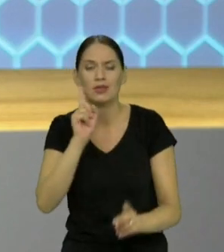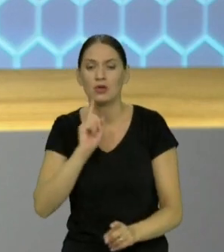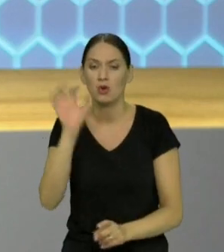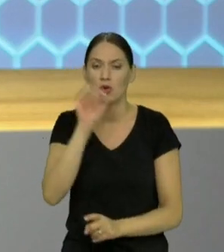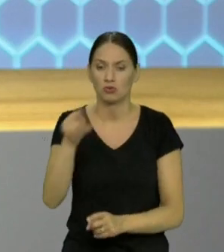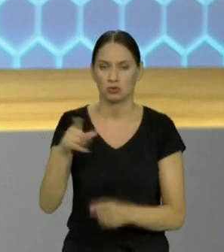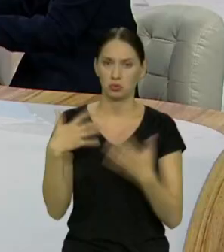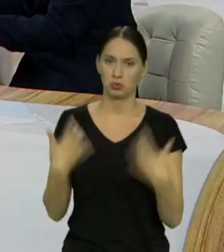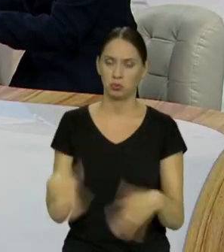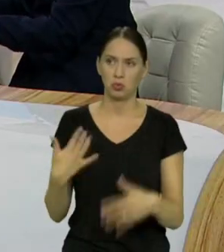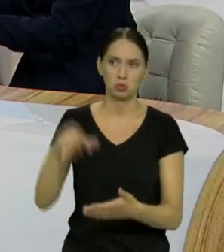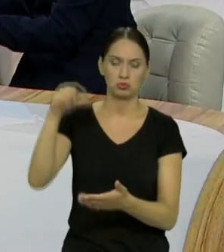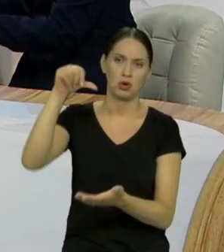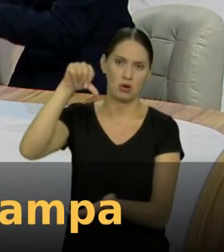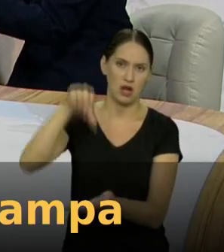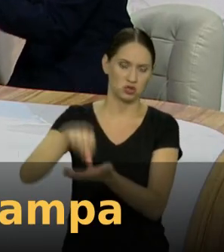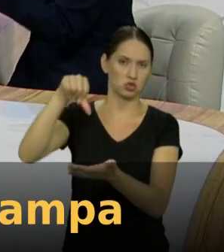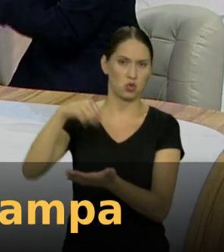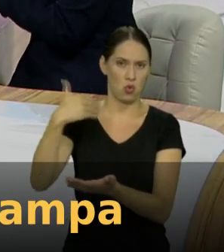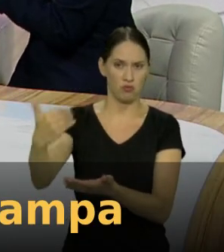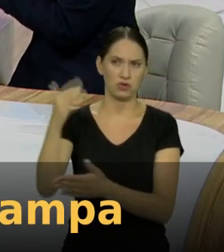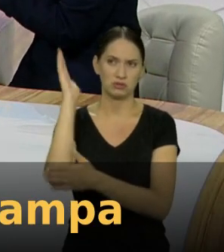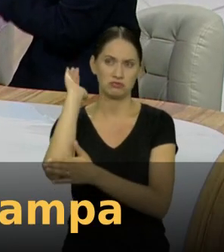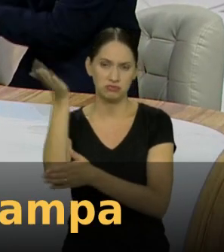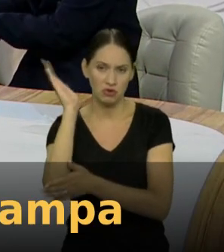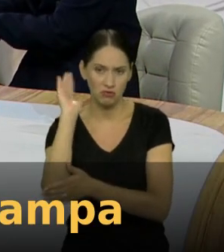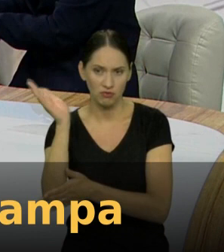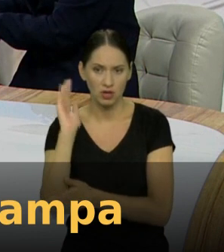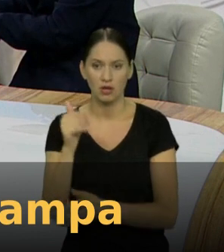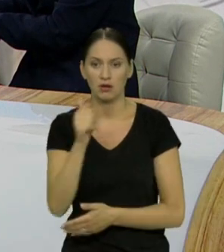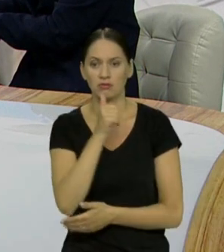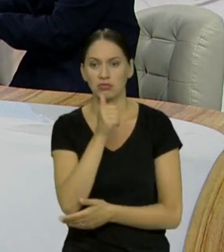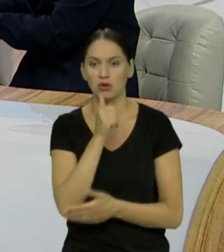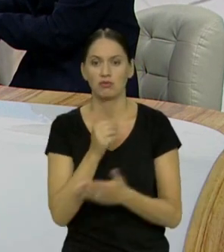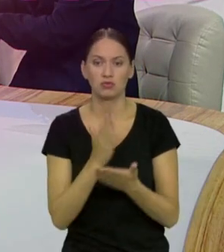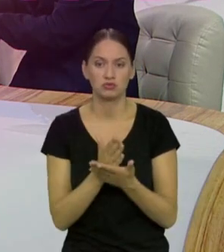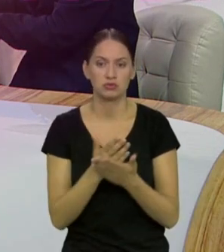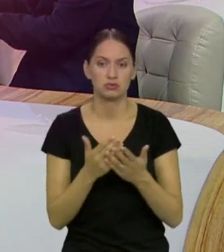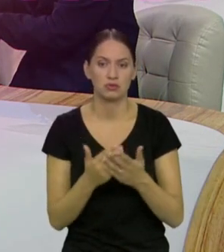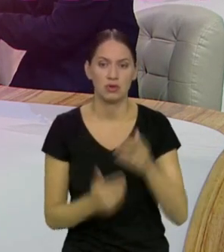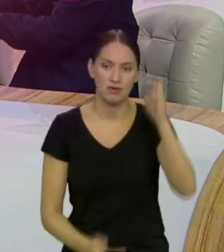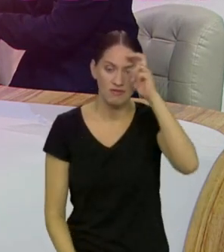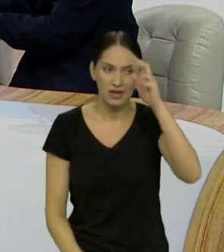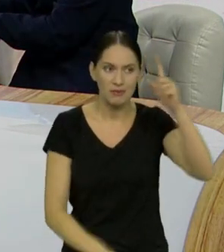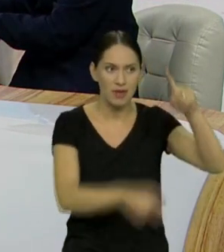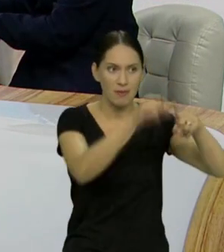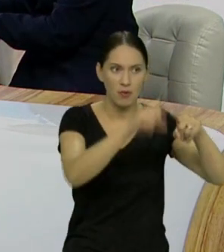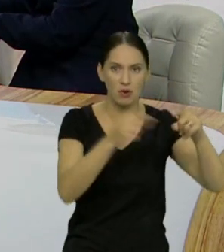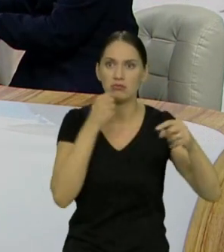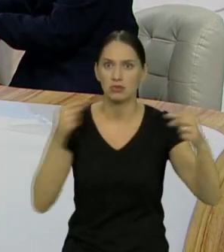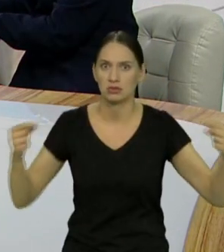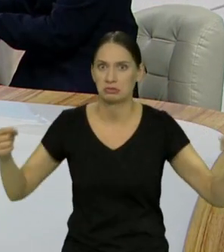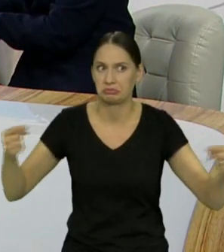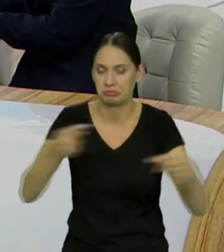tokias pareigas užimantis žmogus. Ir tie tekstai ne visiškai sutampa su valstybės politika. Tai